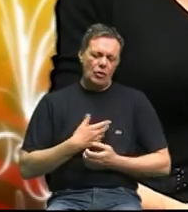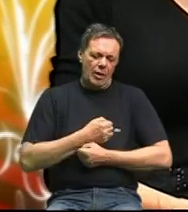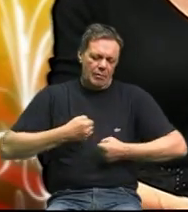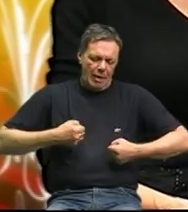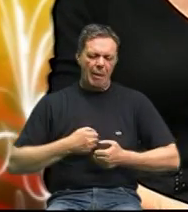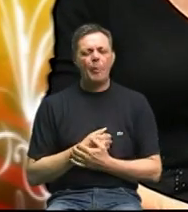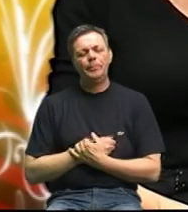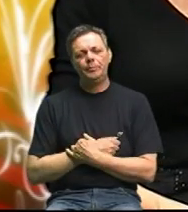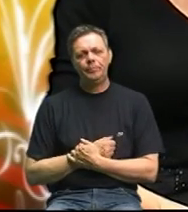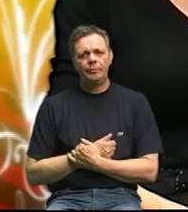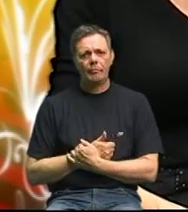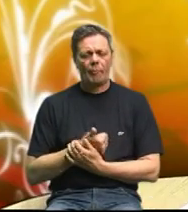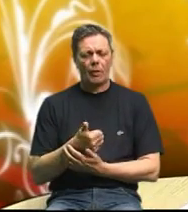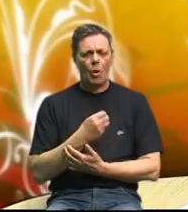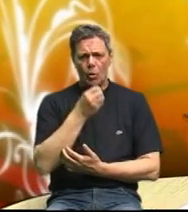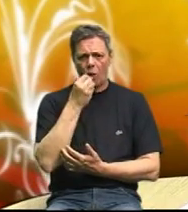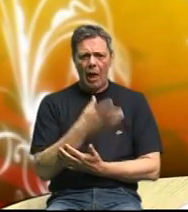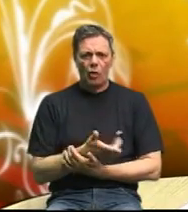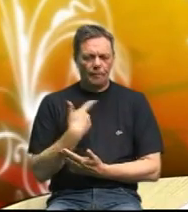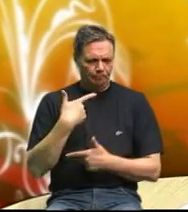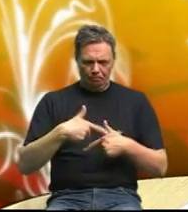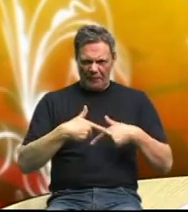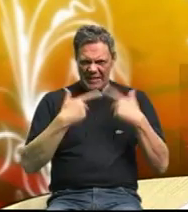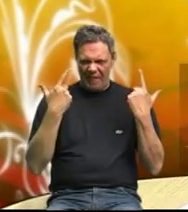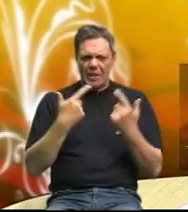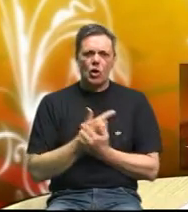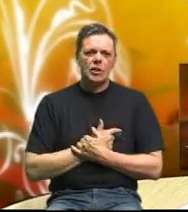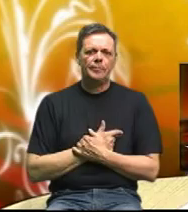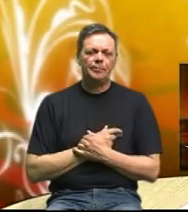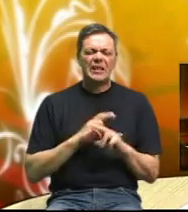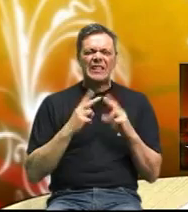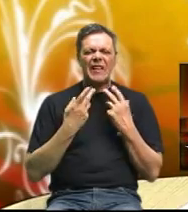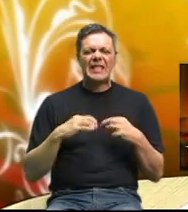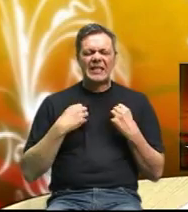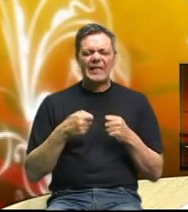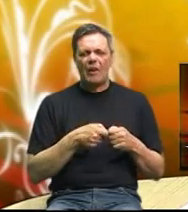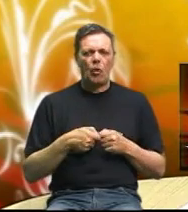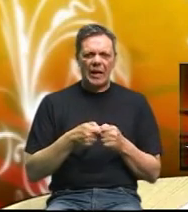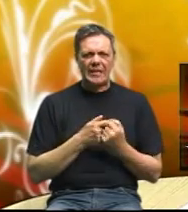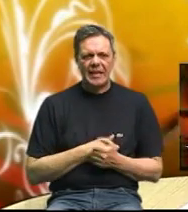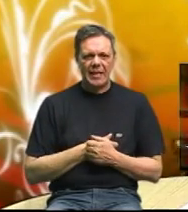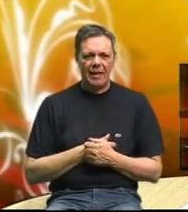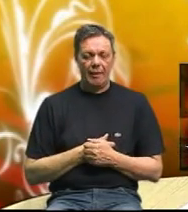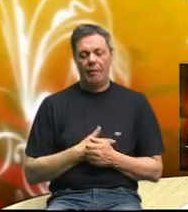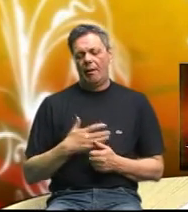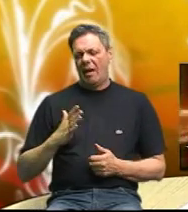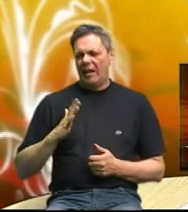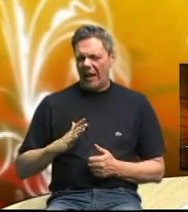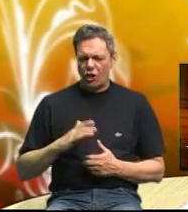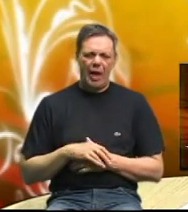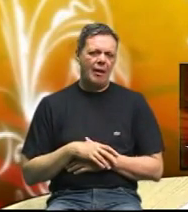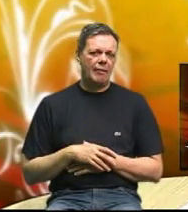i ono što je najgore to je svjesnost svjetske zdravstvene organizacije svjesnost građana